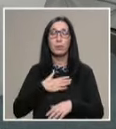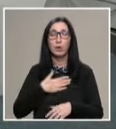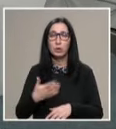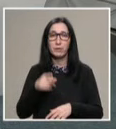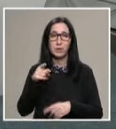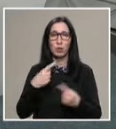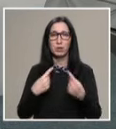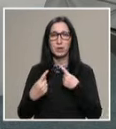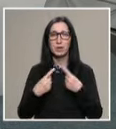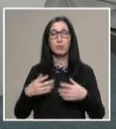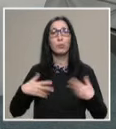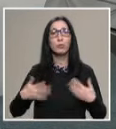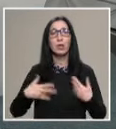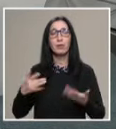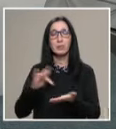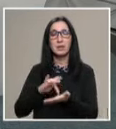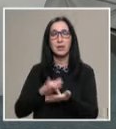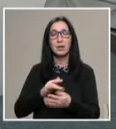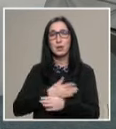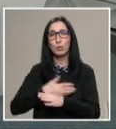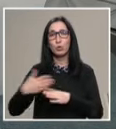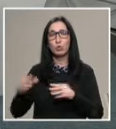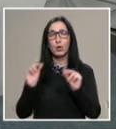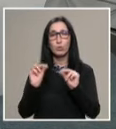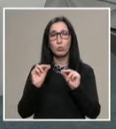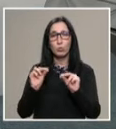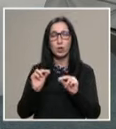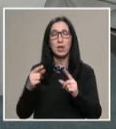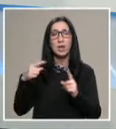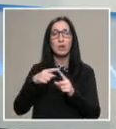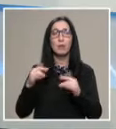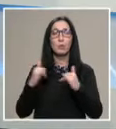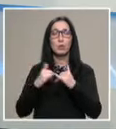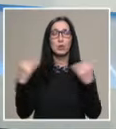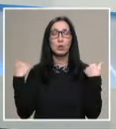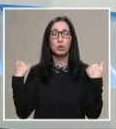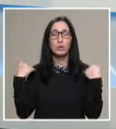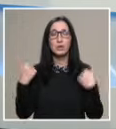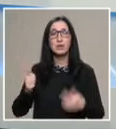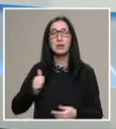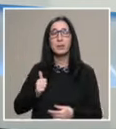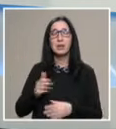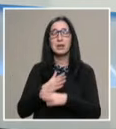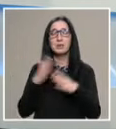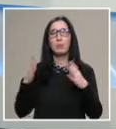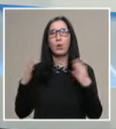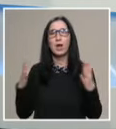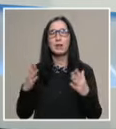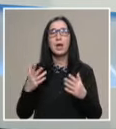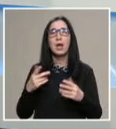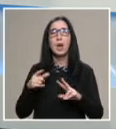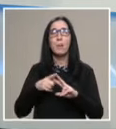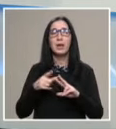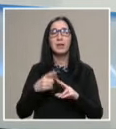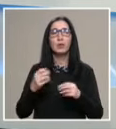благодаря за този разговор. Пожелавам центърат за продължаващо обучение към Русенския университет да съхрани тази богата палитра от възможности,